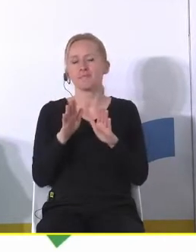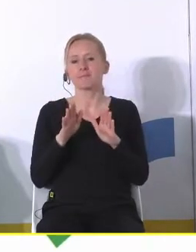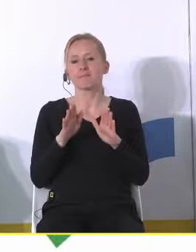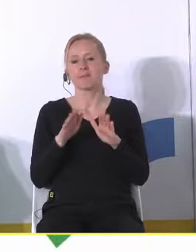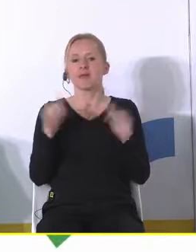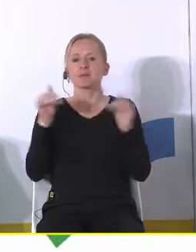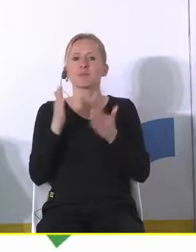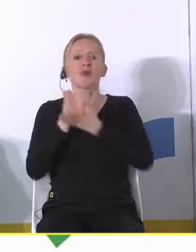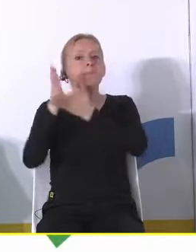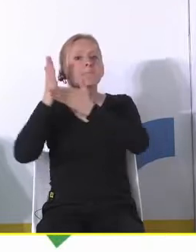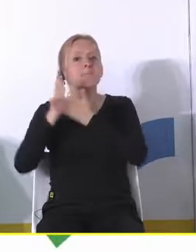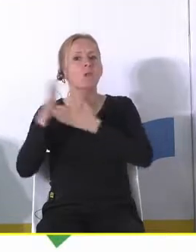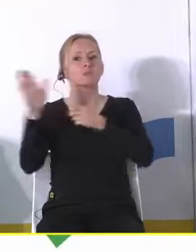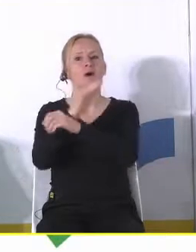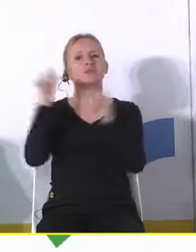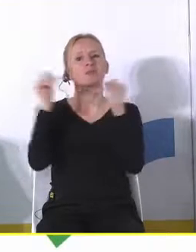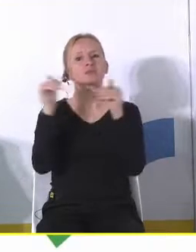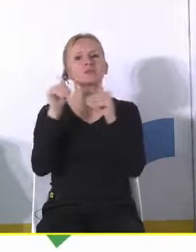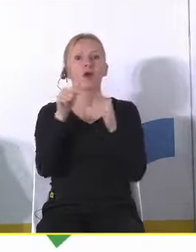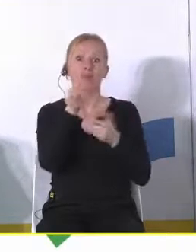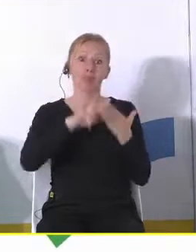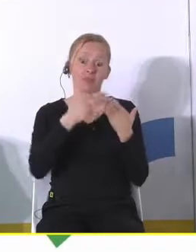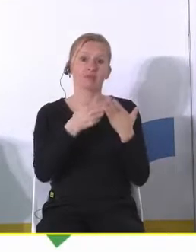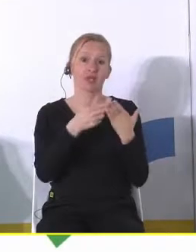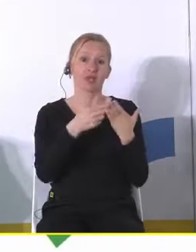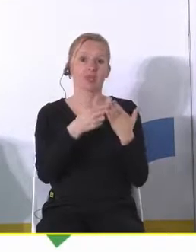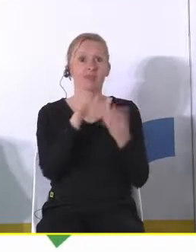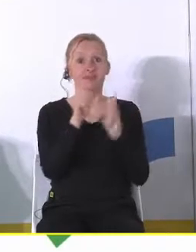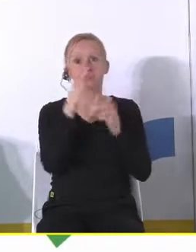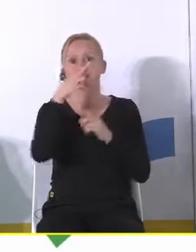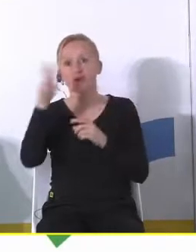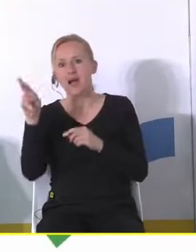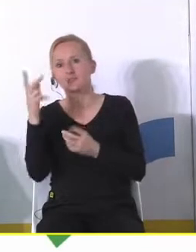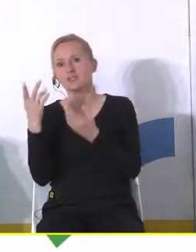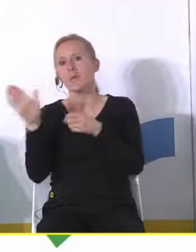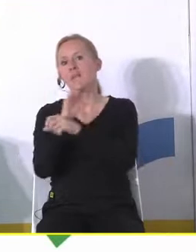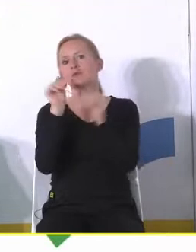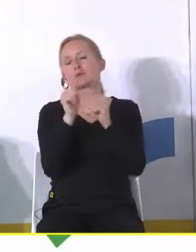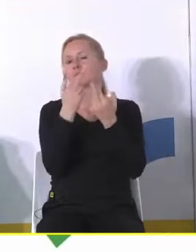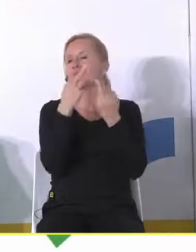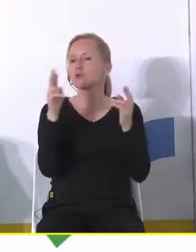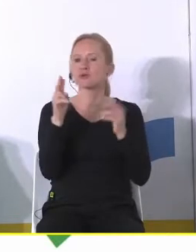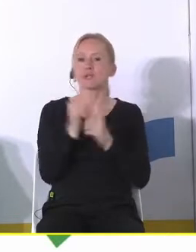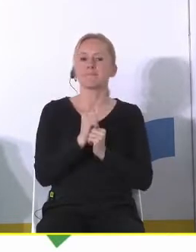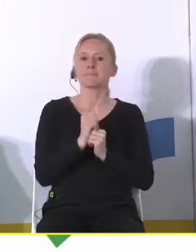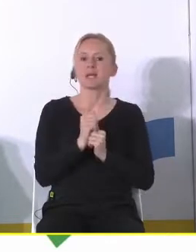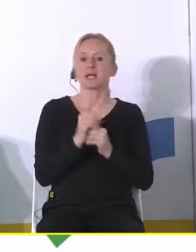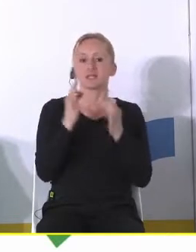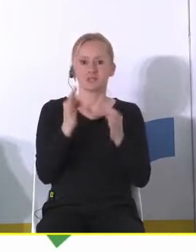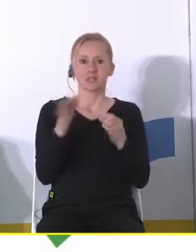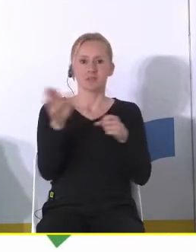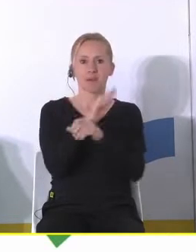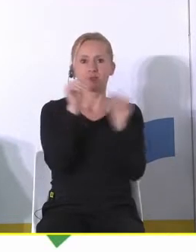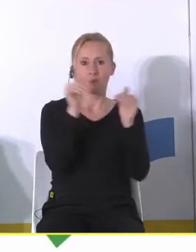może pomóc właśnie pełnomocnikowi nie wszędzie są pełnomocnicy gdzie nie gdzie są rady gdzie nie gdzie jest to i to na przykład w Urzędzie Wielkopolskim w Poznaniu obecnie jest właśnie